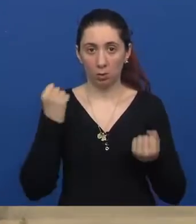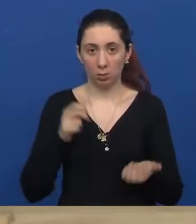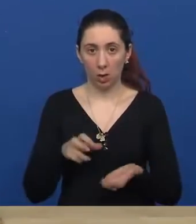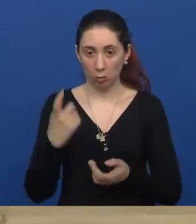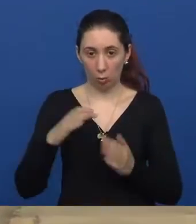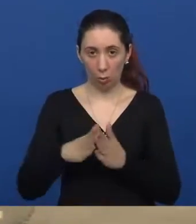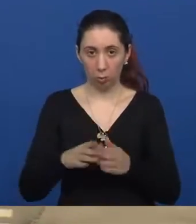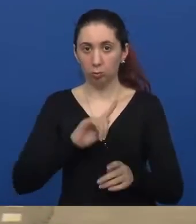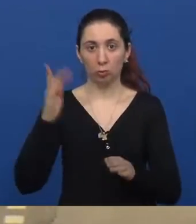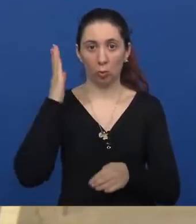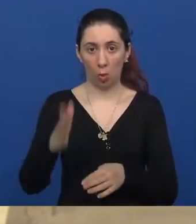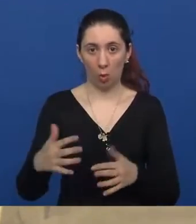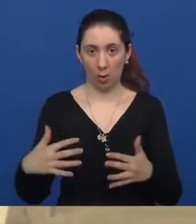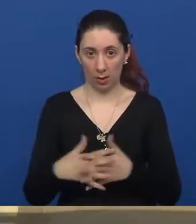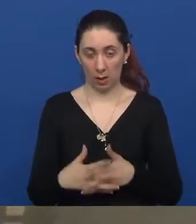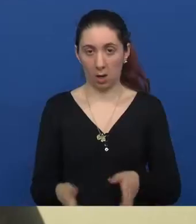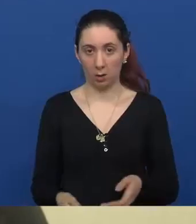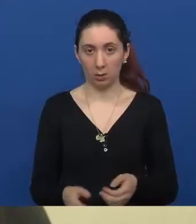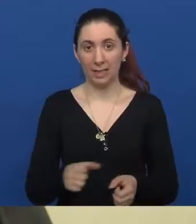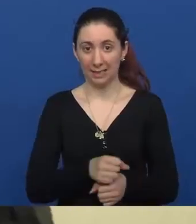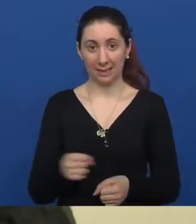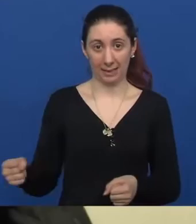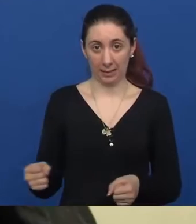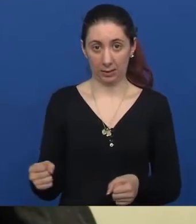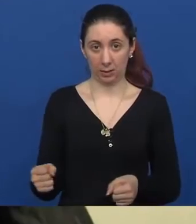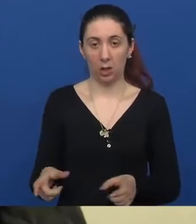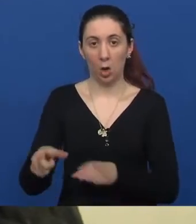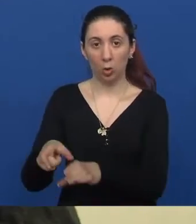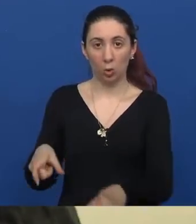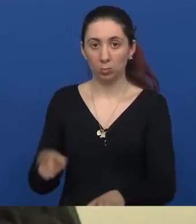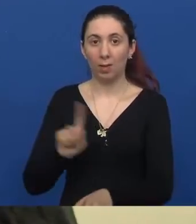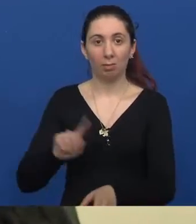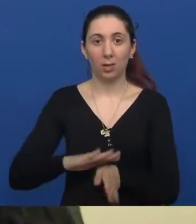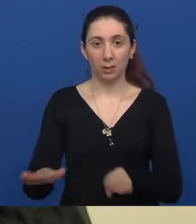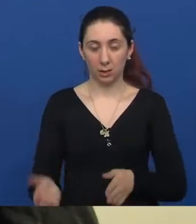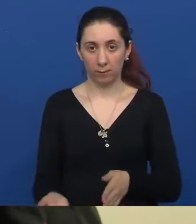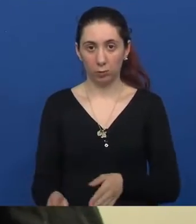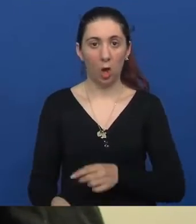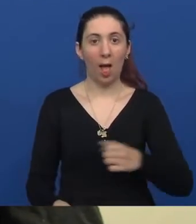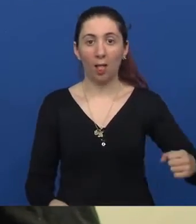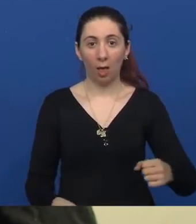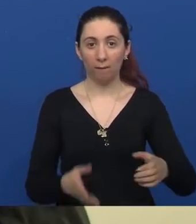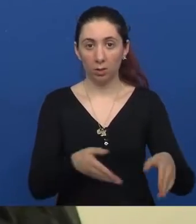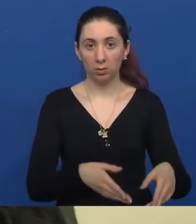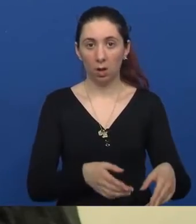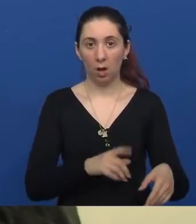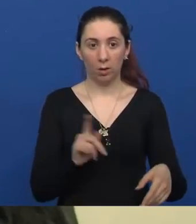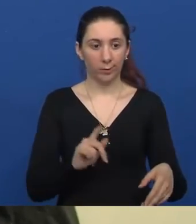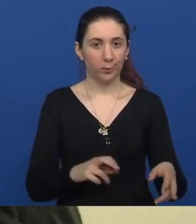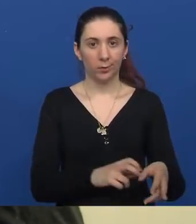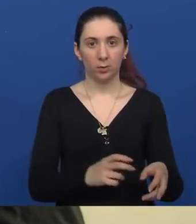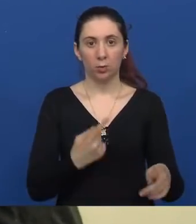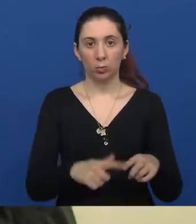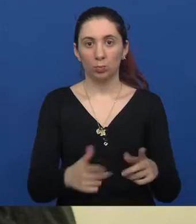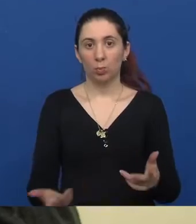od njene kuće prema gradu. Sa desne strane nogostup nije završen, a s ljeve strane je nepristupačan